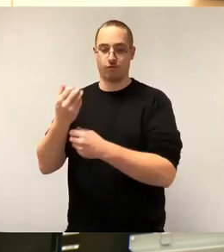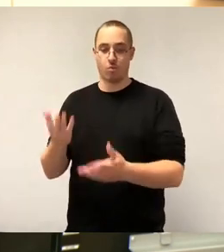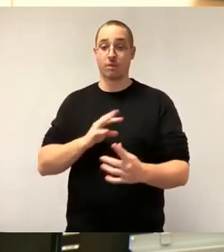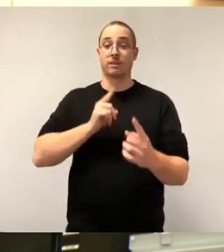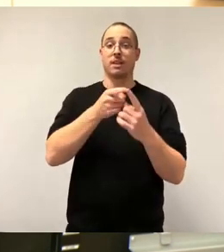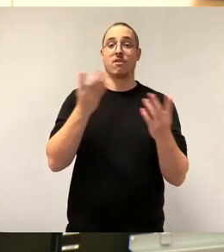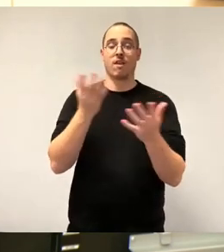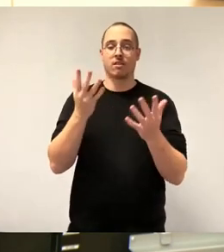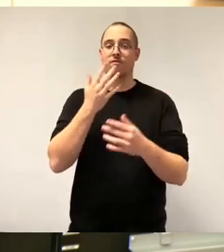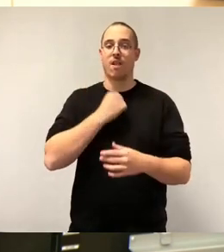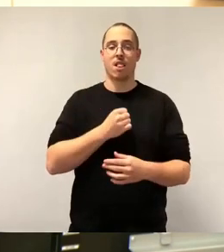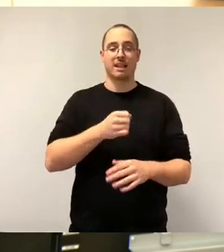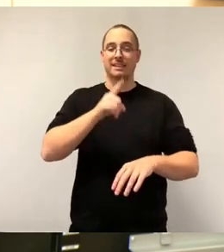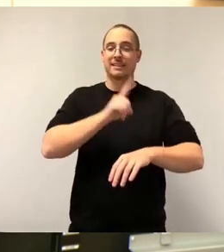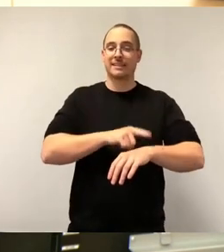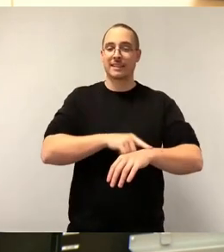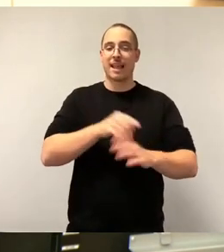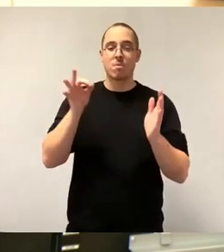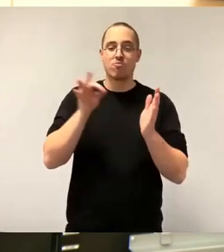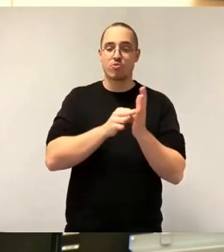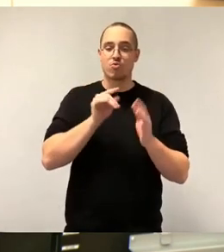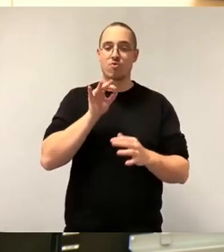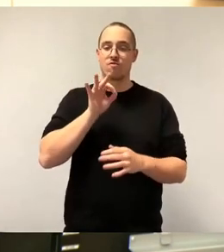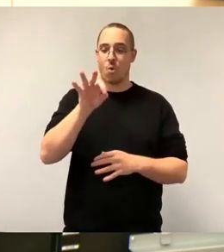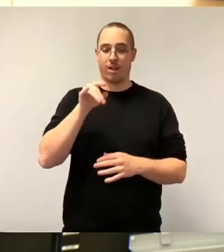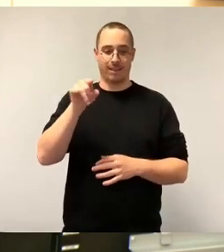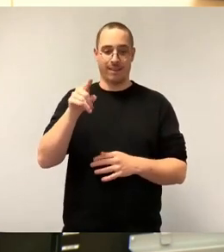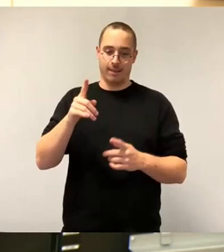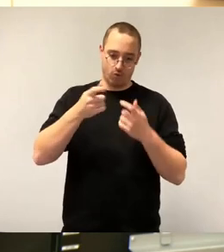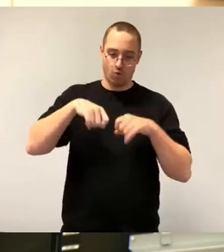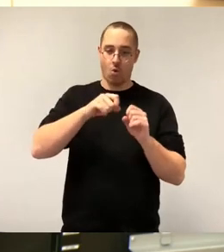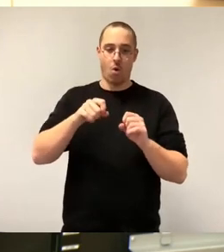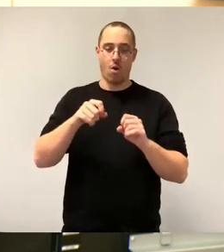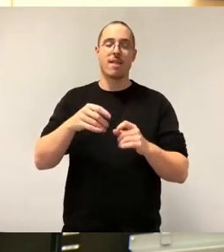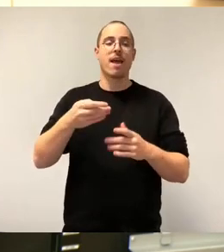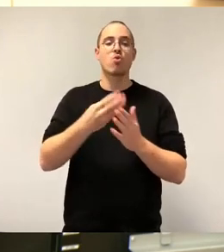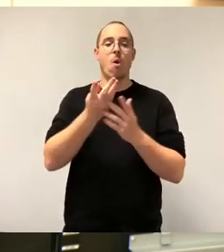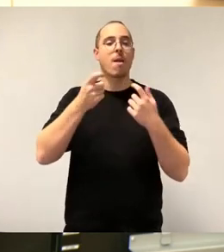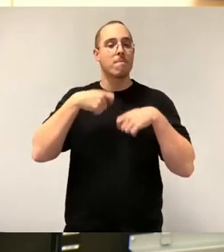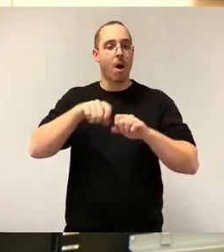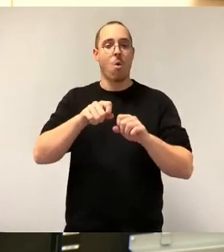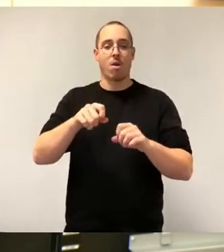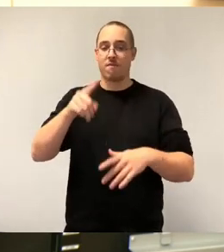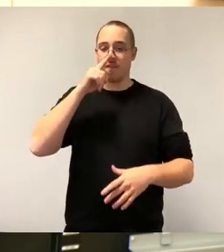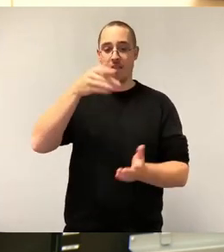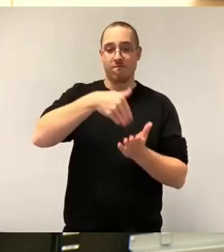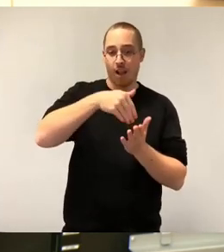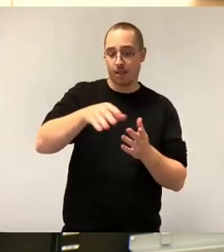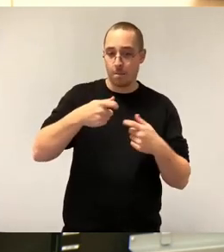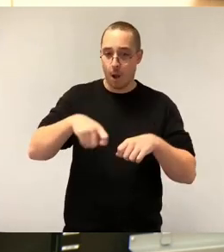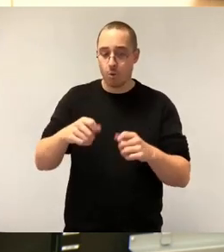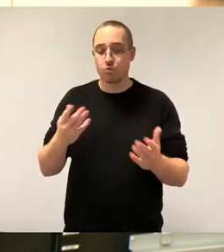von Neubautätigkeiten unter sehr schwierigen Marktbedingungen nicht zu verpassen. Direkt mit